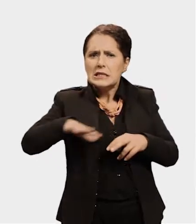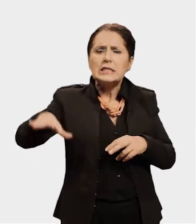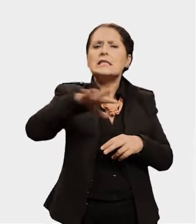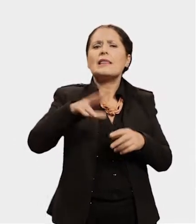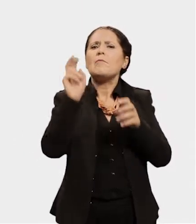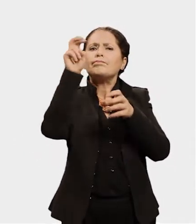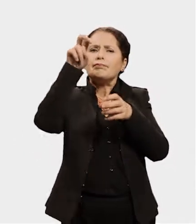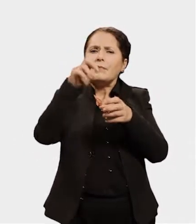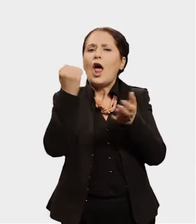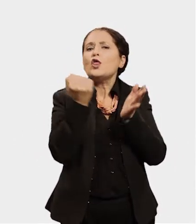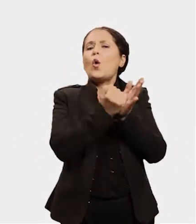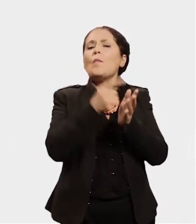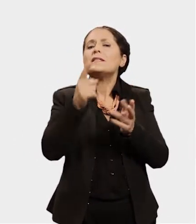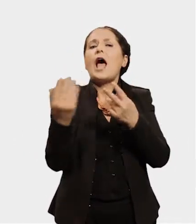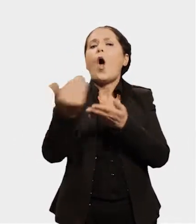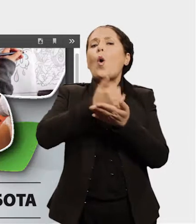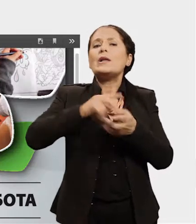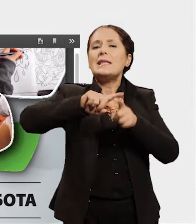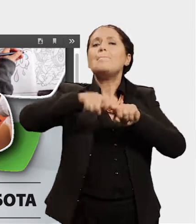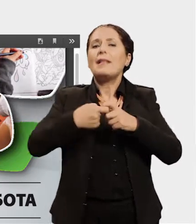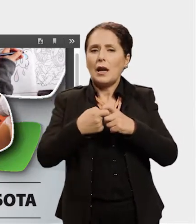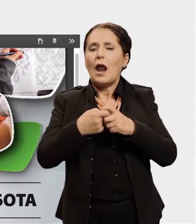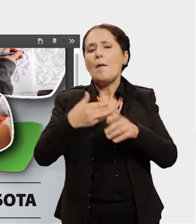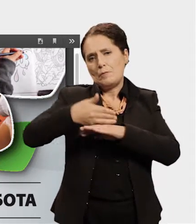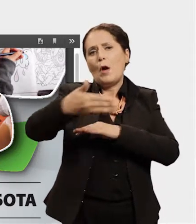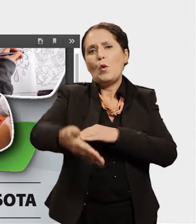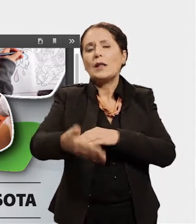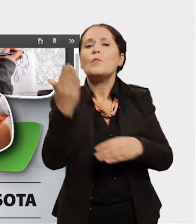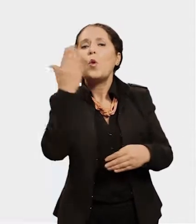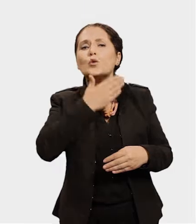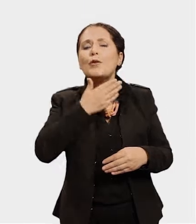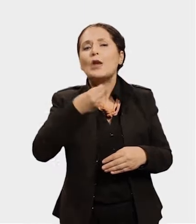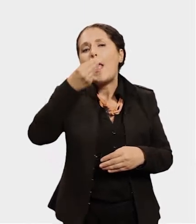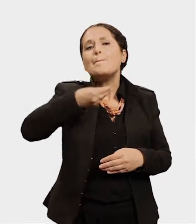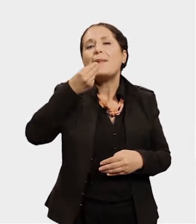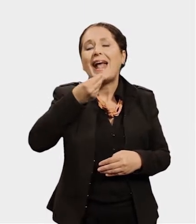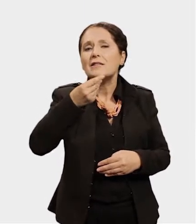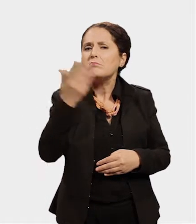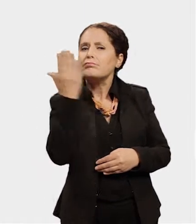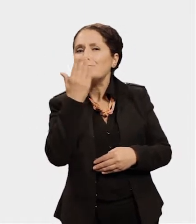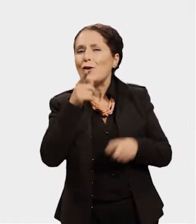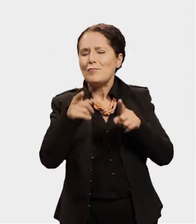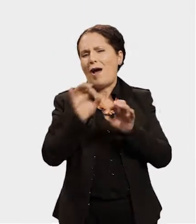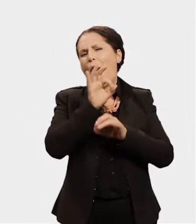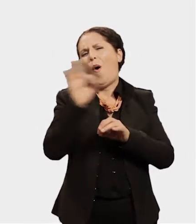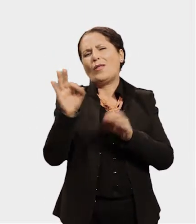на вториот столб «Обштинско корисна работа». Делот за програмата ги дава најважните информации за сите вклучени страни од